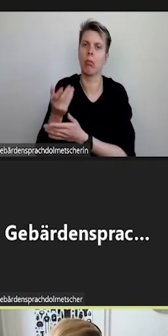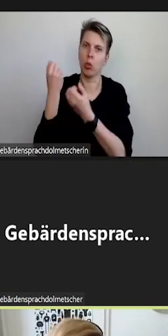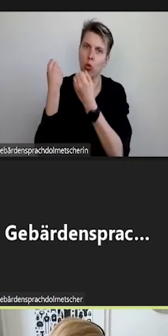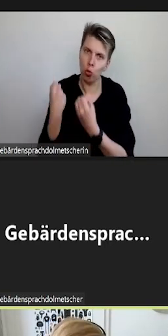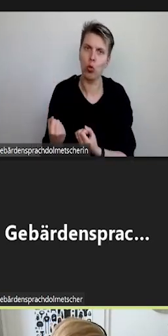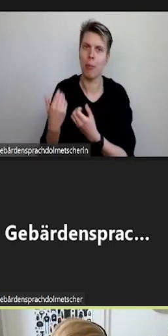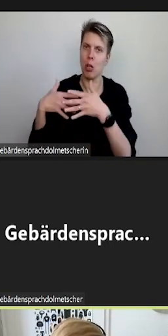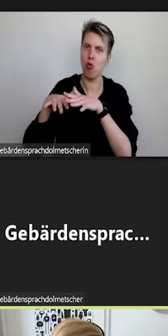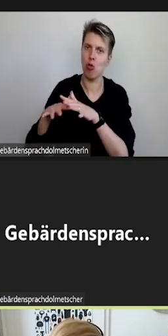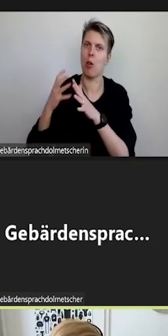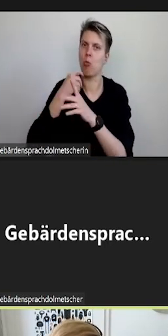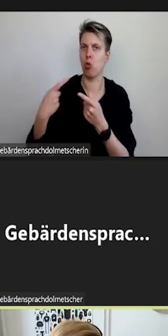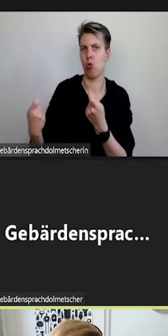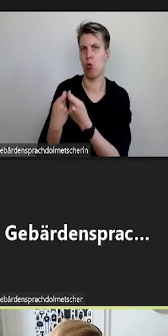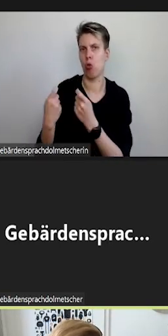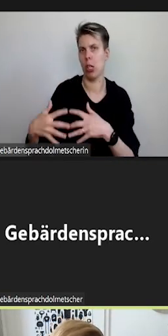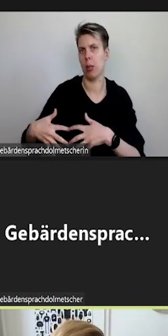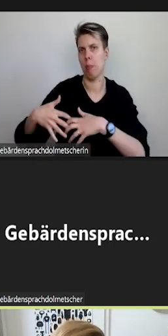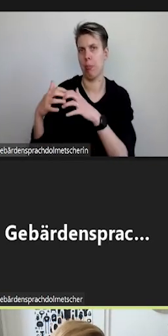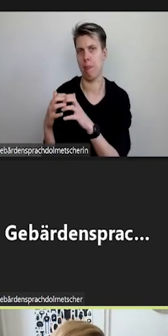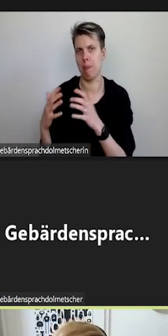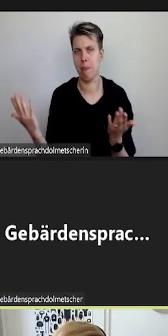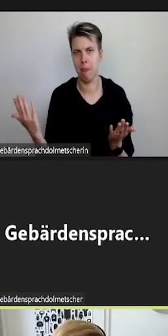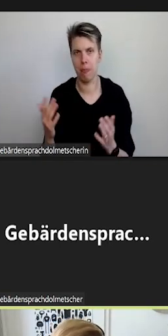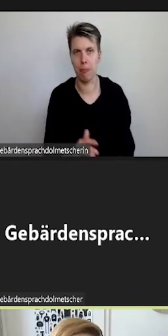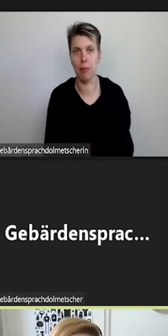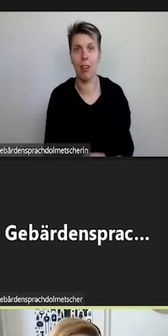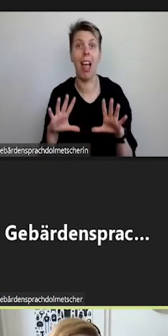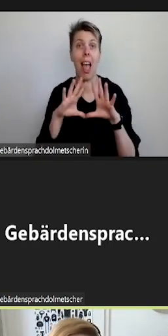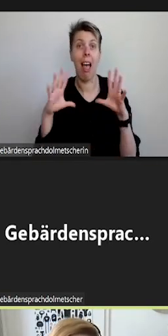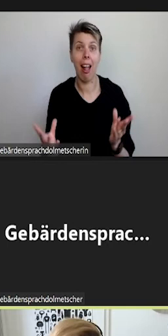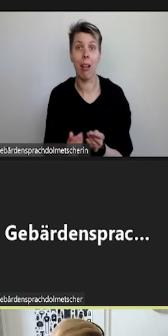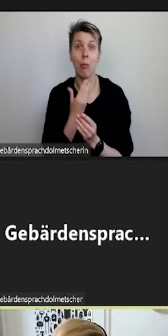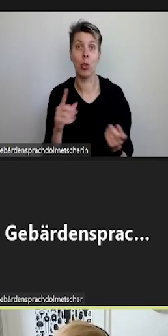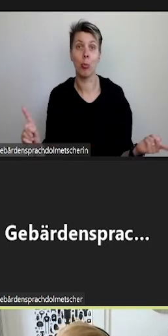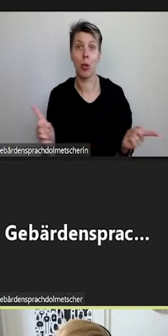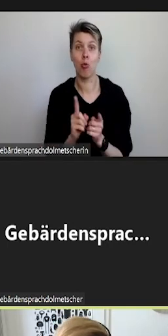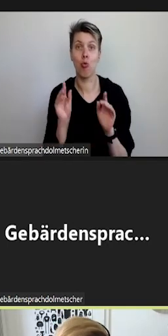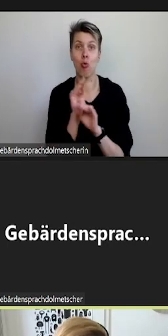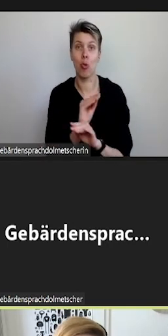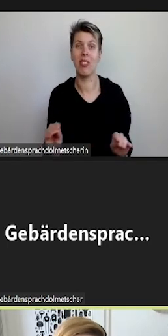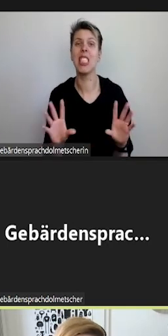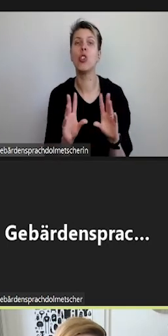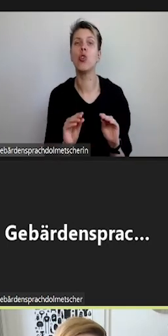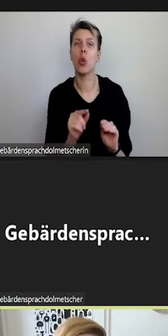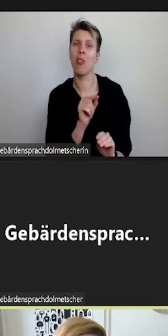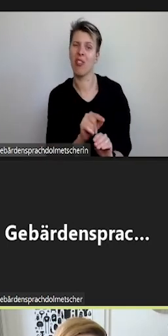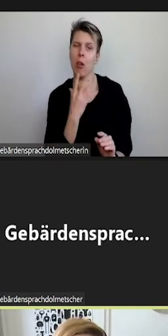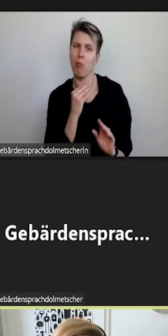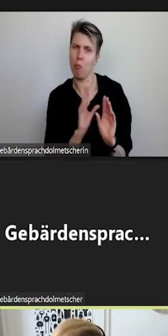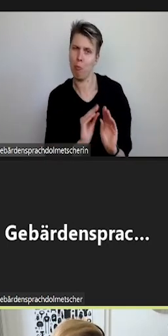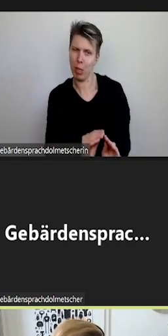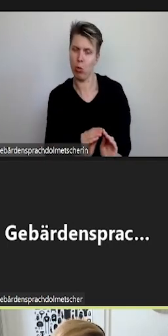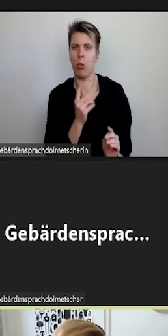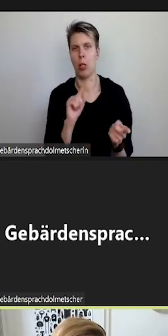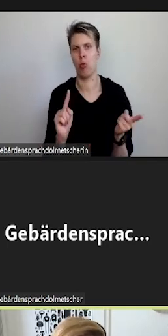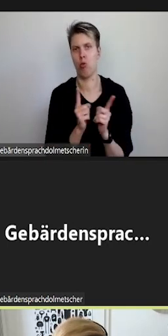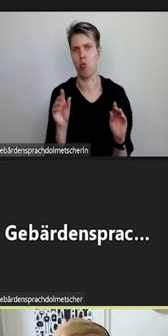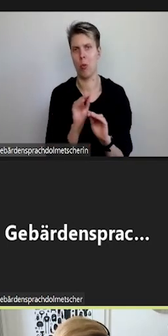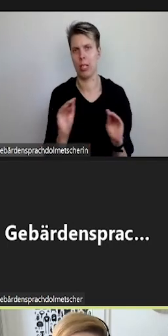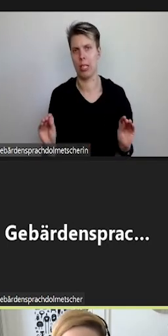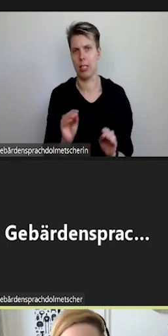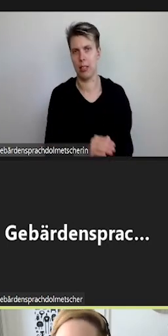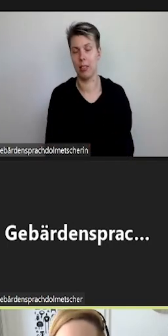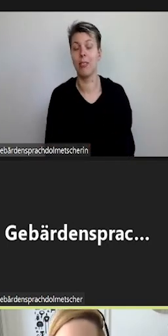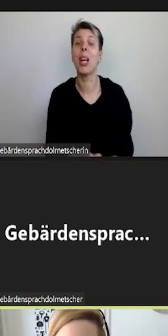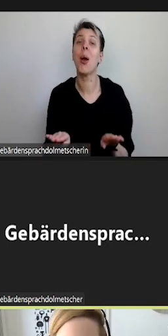Schnittstelle auch herstellen können. Allgemein möchte ich noch ein Wort zur verwendeten Software sagen. Grundsätzlich finden wir es